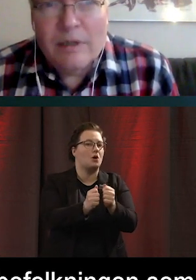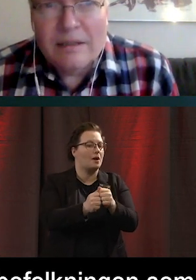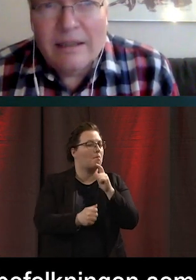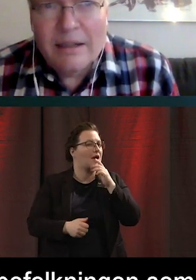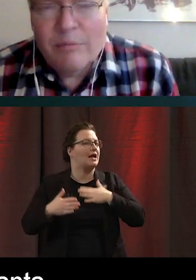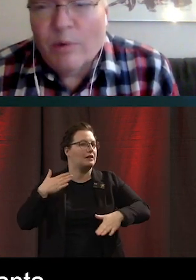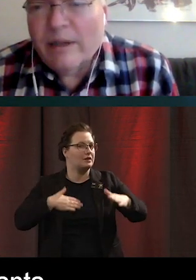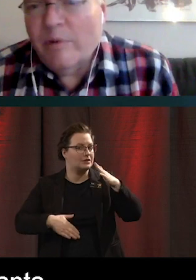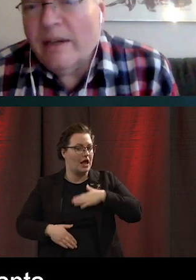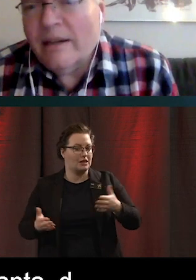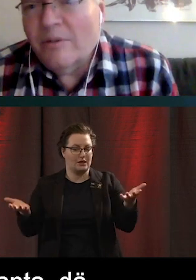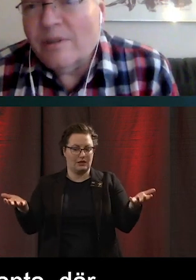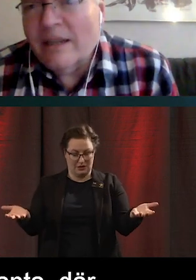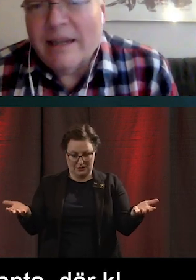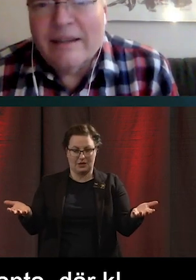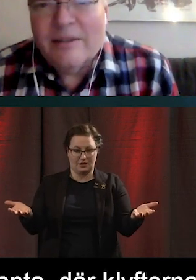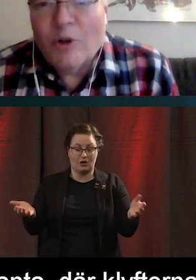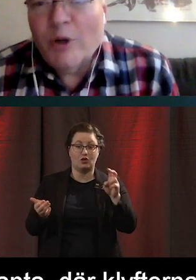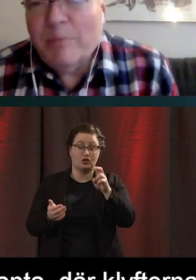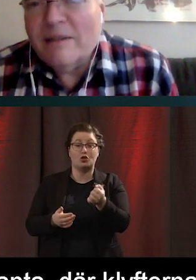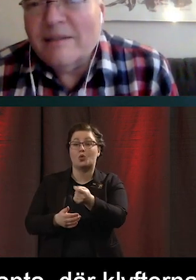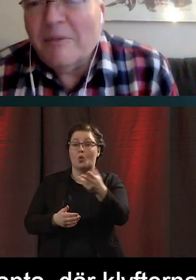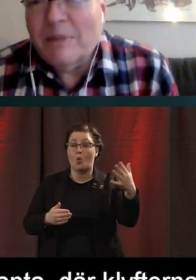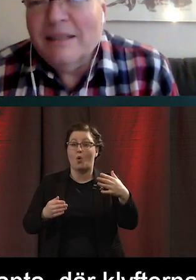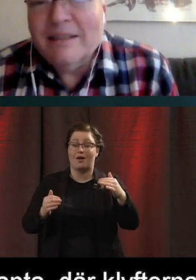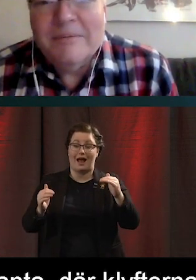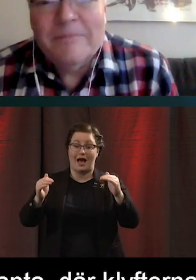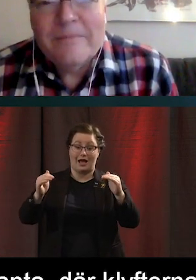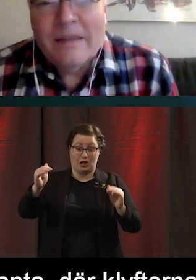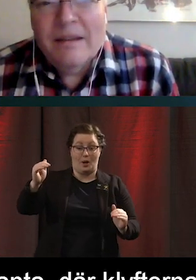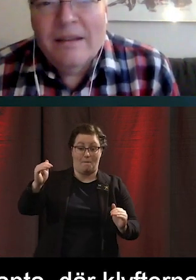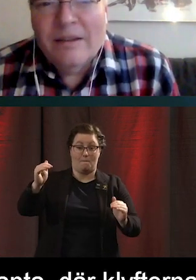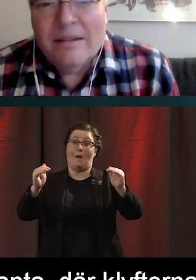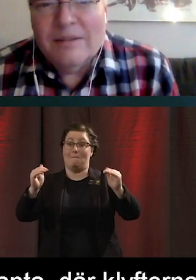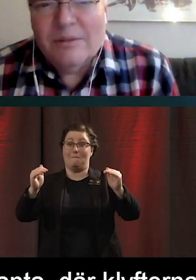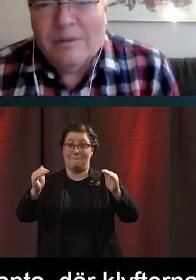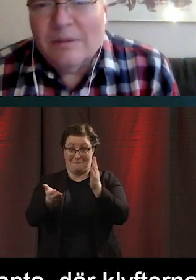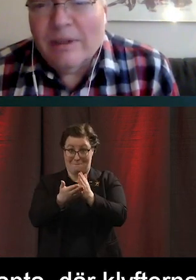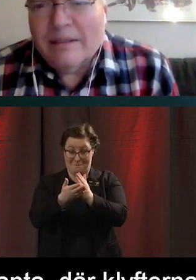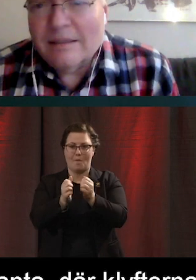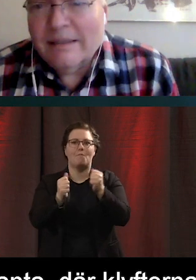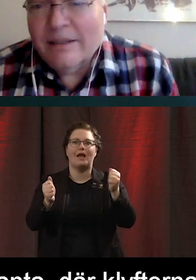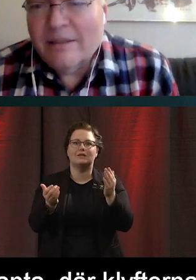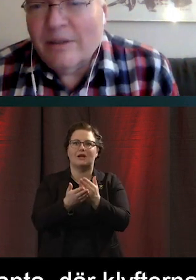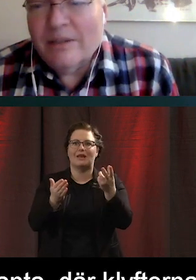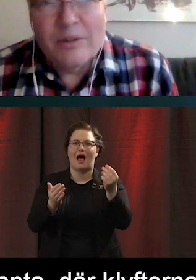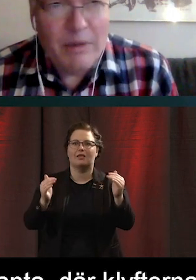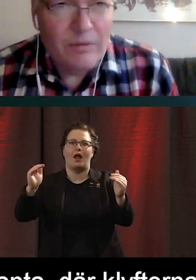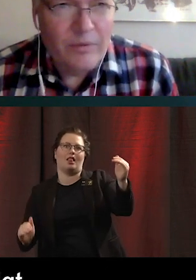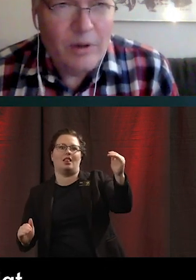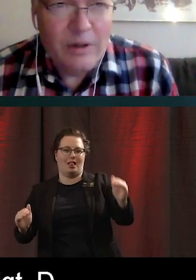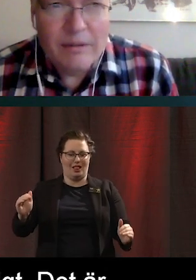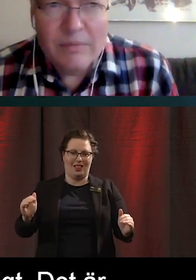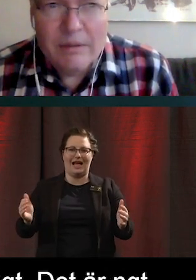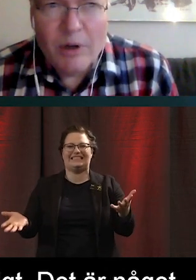klyftorna kanske både är på väg att stängas och öppnas samtidigt. Och det är en sån här sak